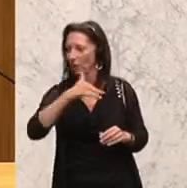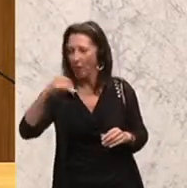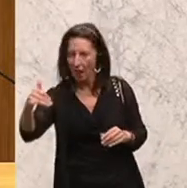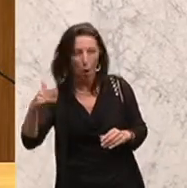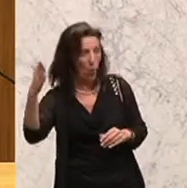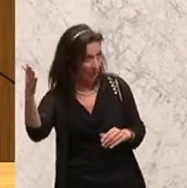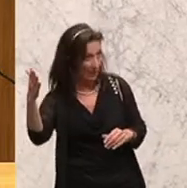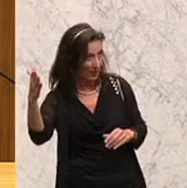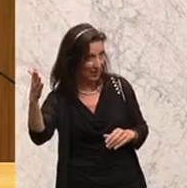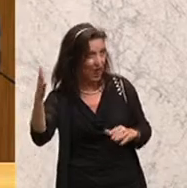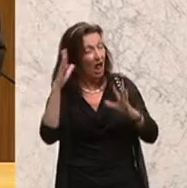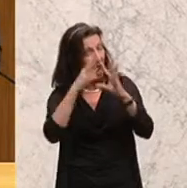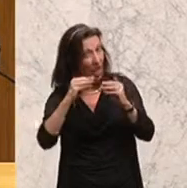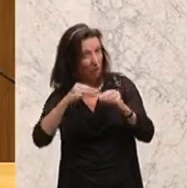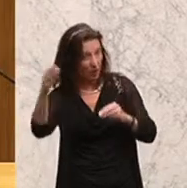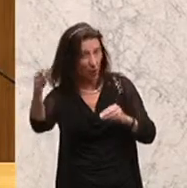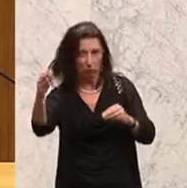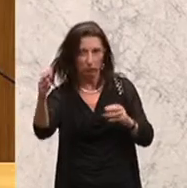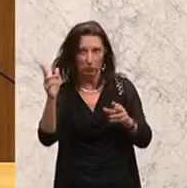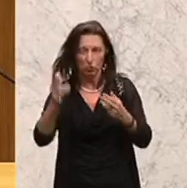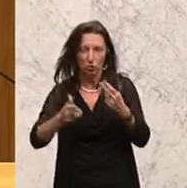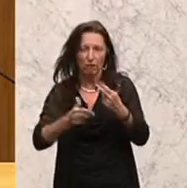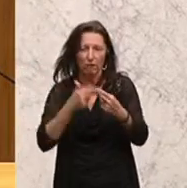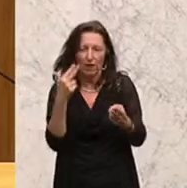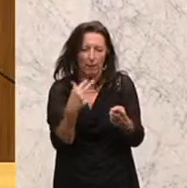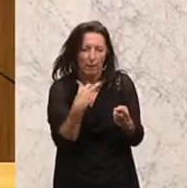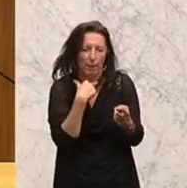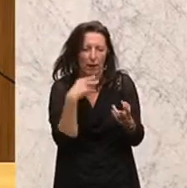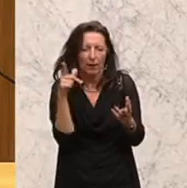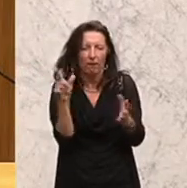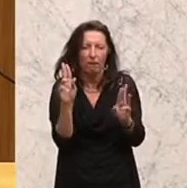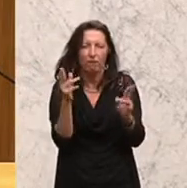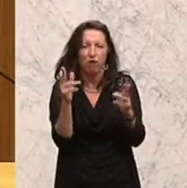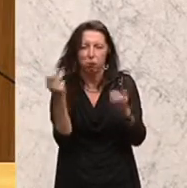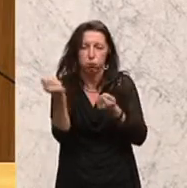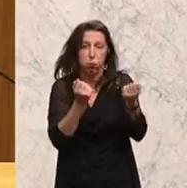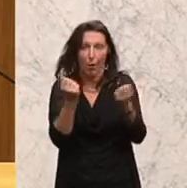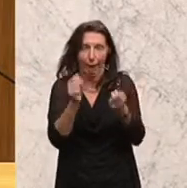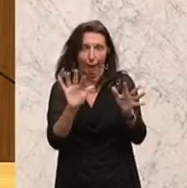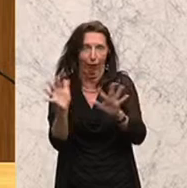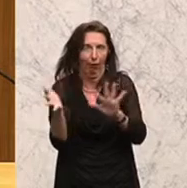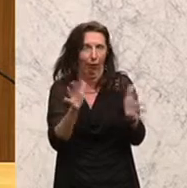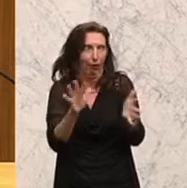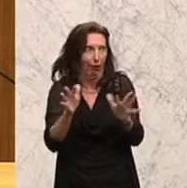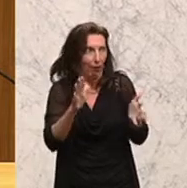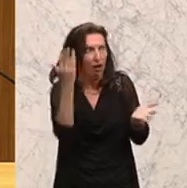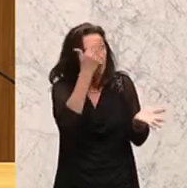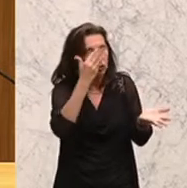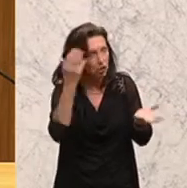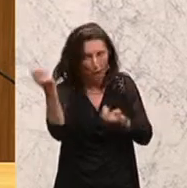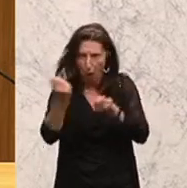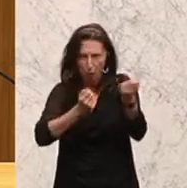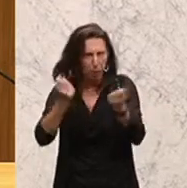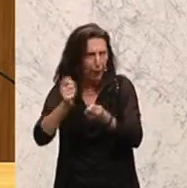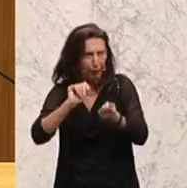wenn der Libanon natürlich am Rande des Kollapses ist, weil es ein ganz fragiles politisches Gebäude ist, stellen wir uns vor, Libanon kollabiert morgen politisch. Was